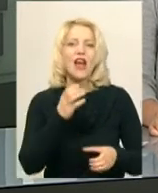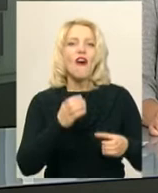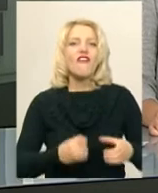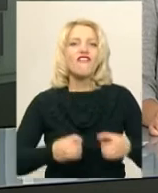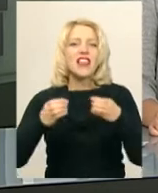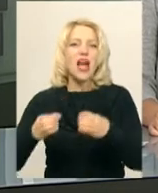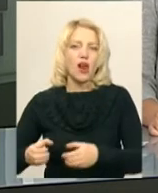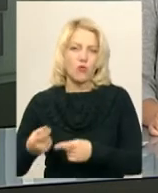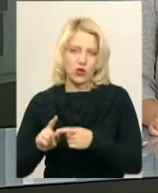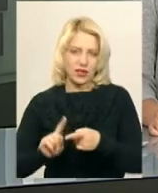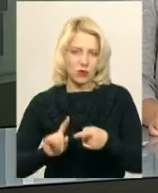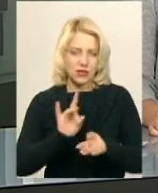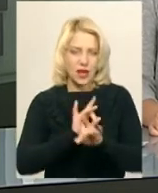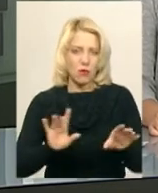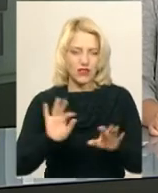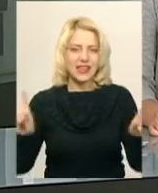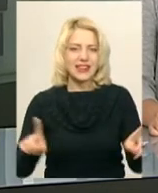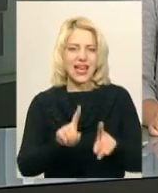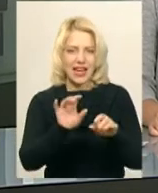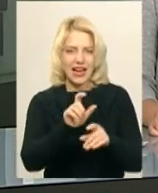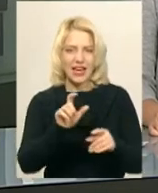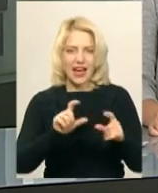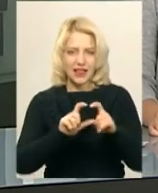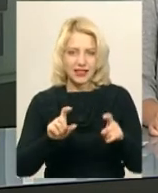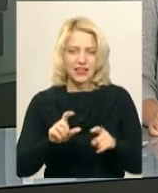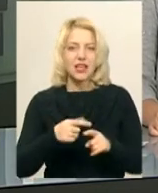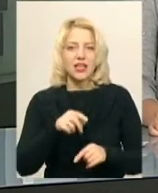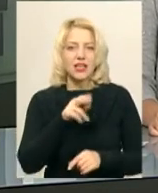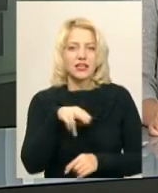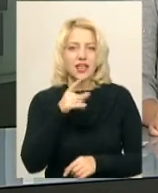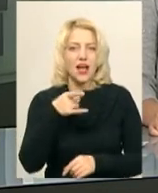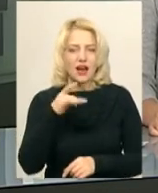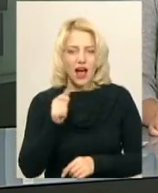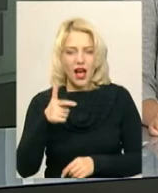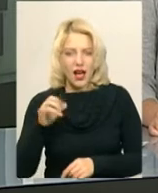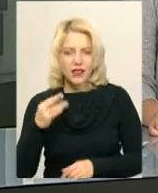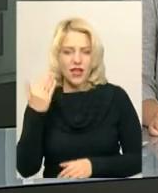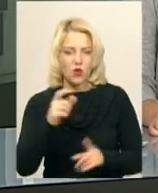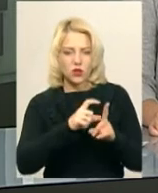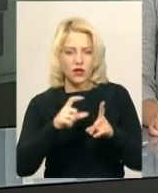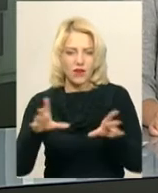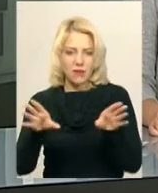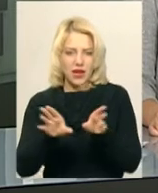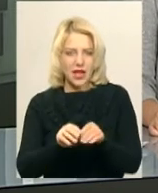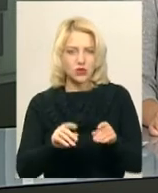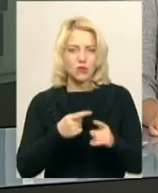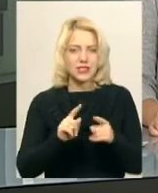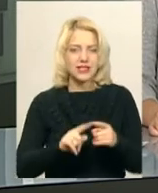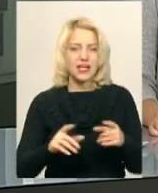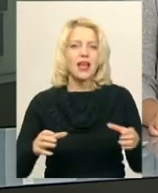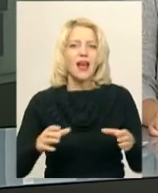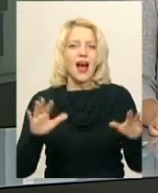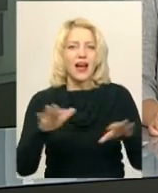диригент філармонії, диригент академічного симфонічного оркестру Олександр Драган. За його словами, разом із академічним симфонічним